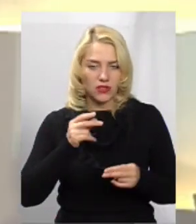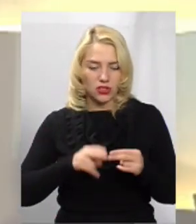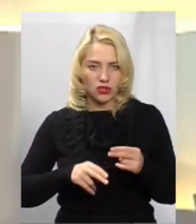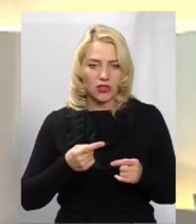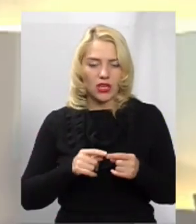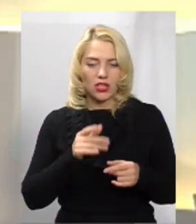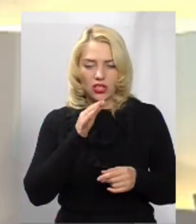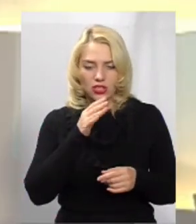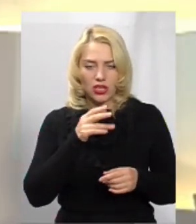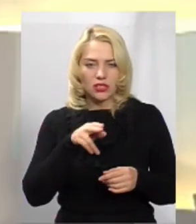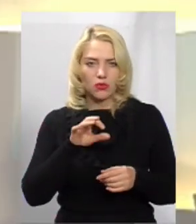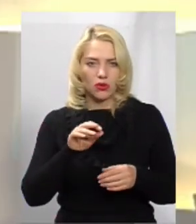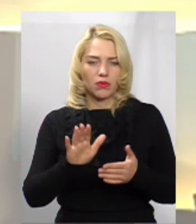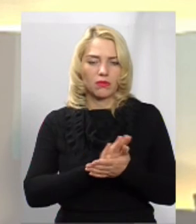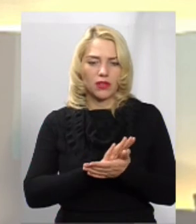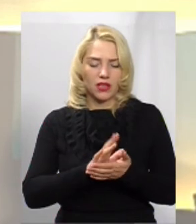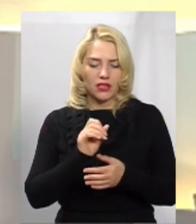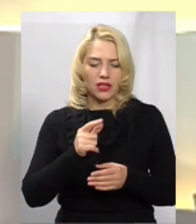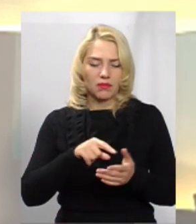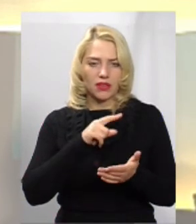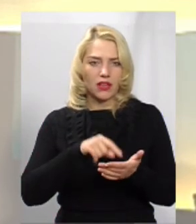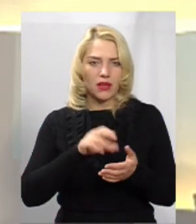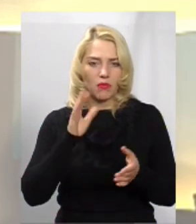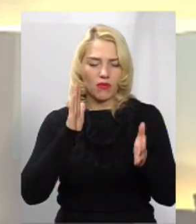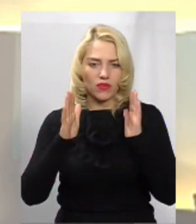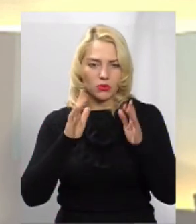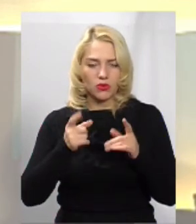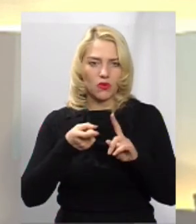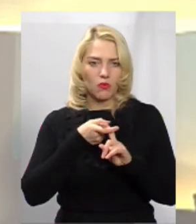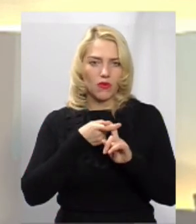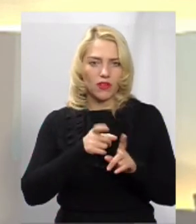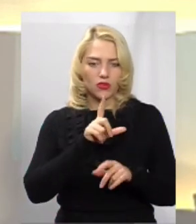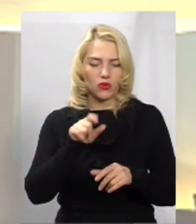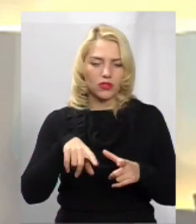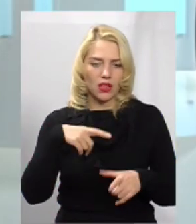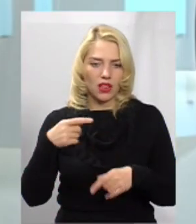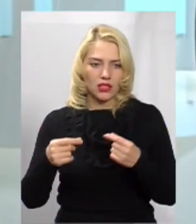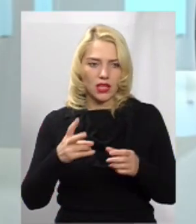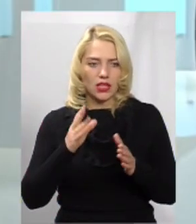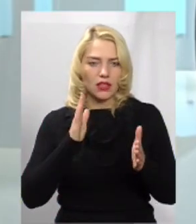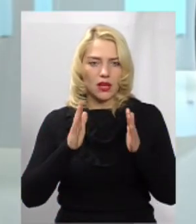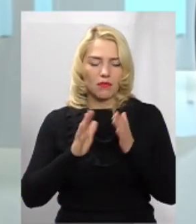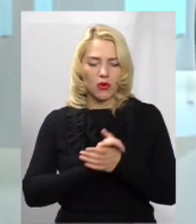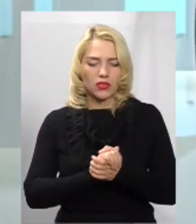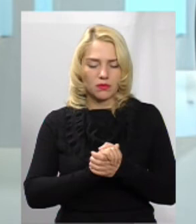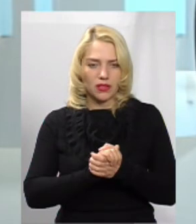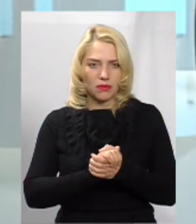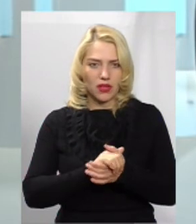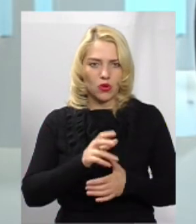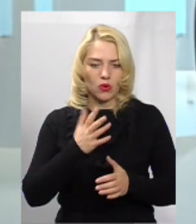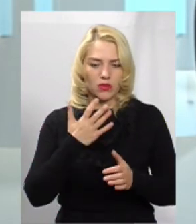прибирання, те, що також вставили у Фейсбуці, вона пов'язана із листям. На проспекті Меру 76